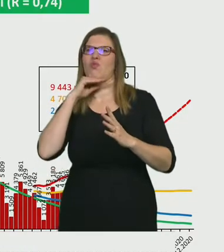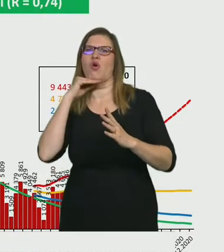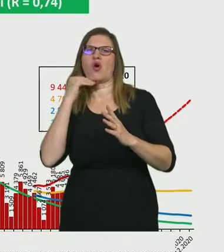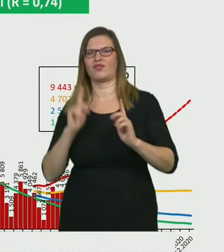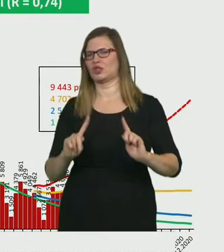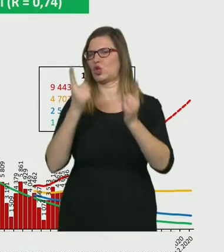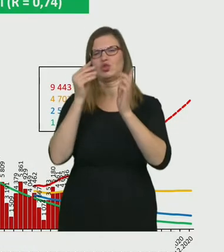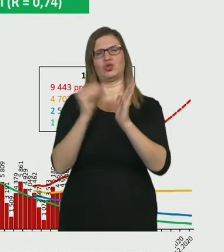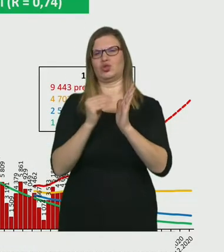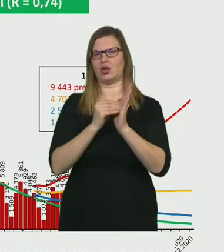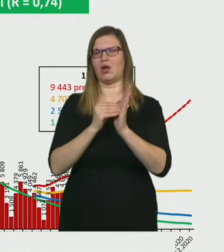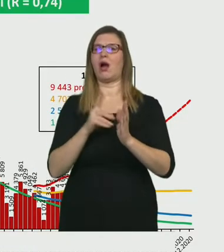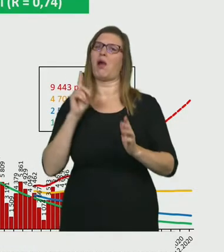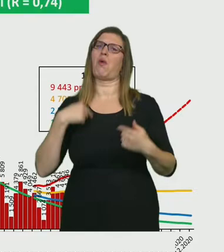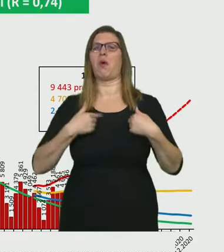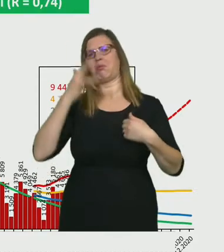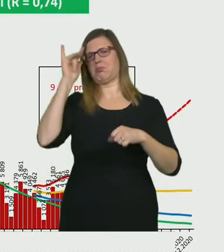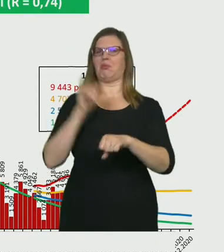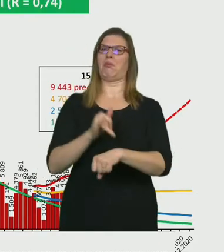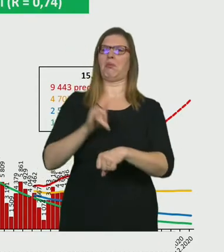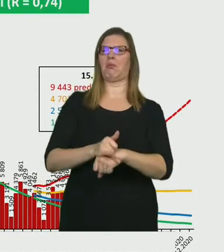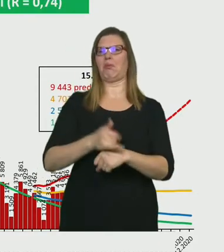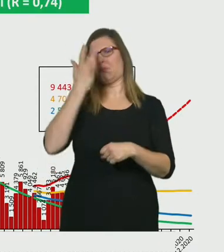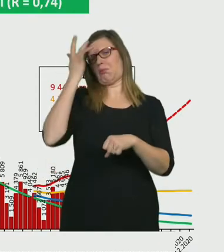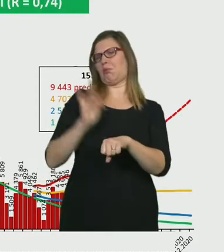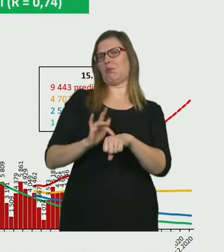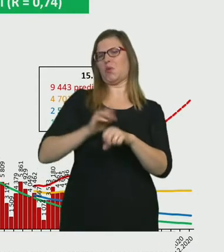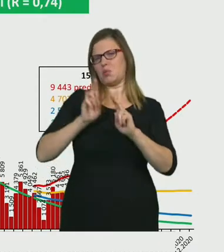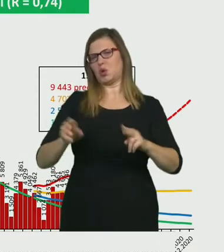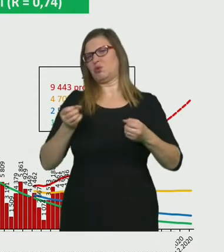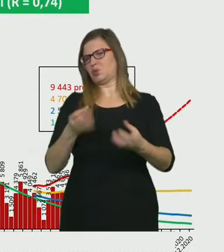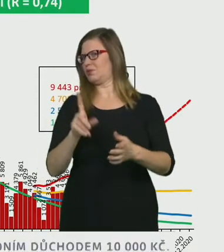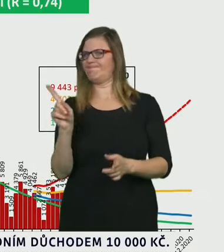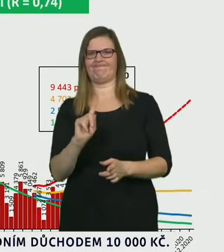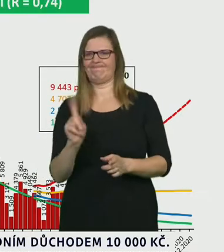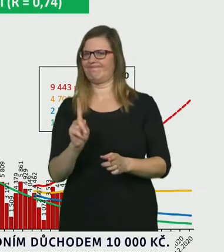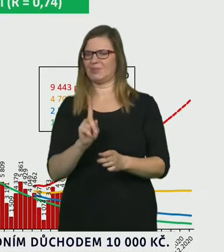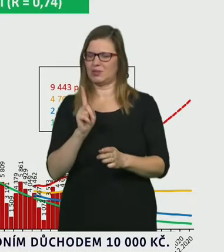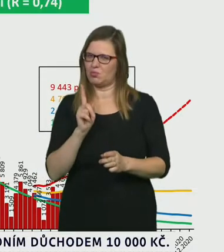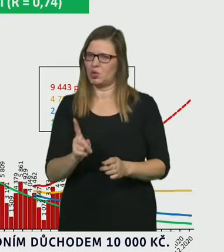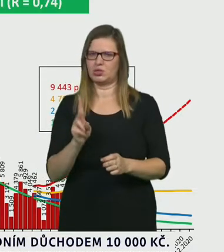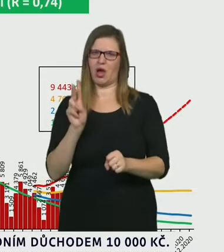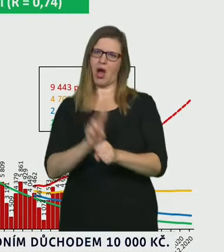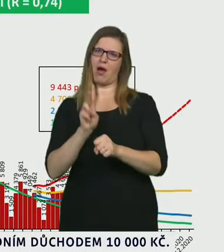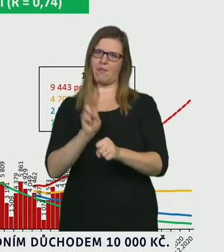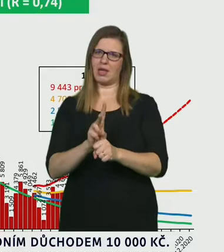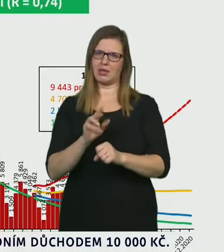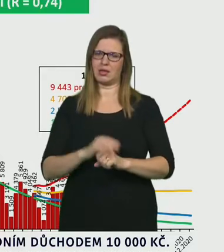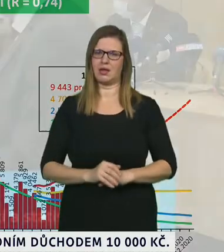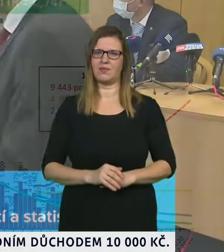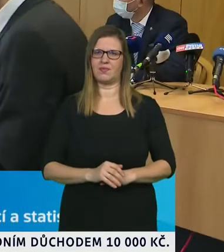velkou zátěž, velkou věrovou nálož té populaci a relativně hodně pacientů v nemocnicích.